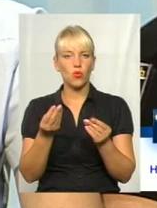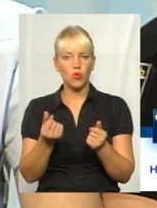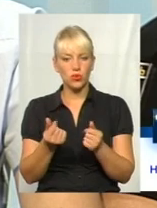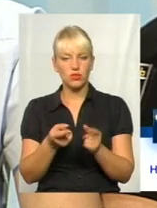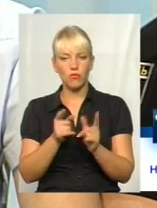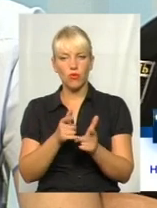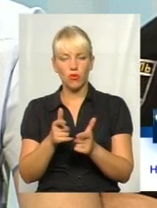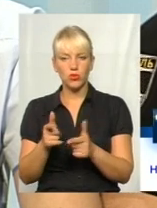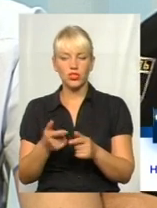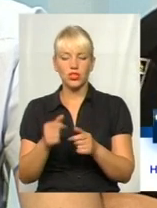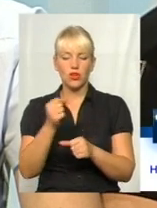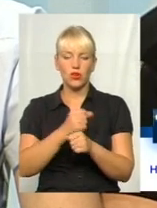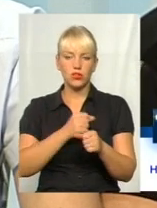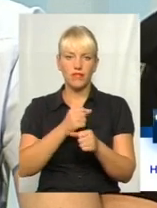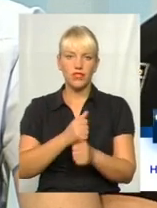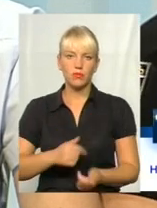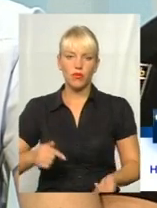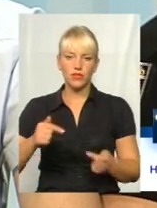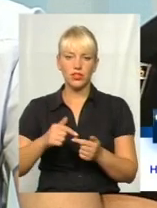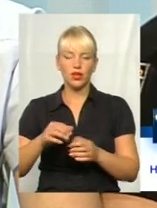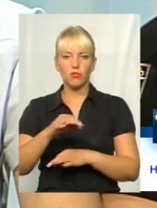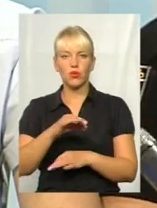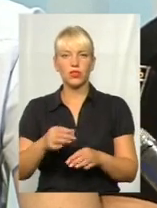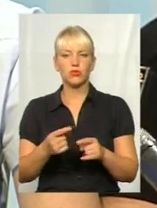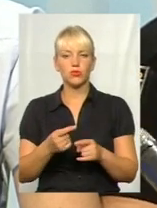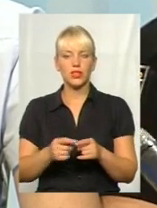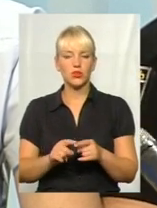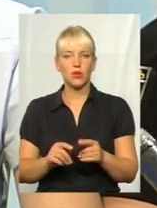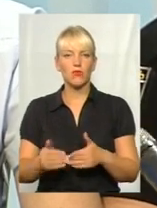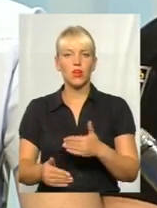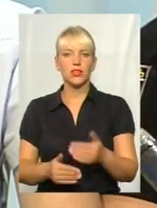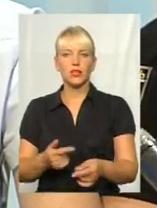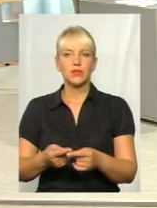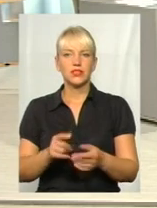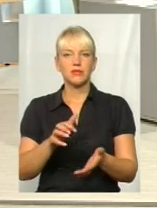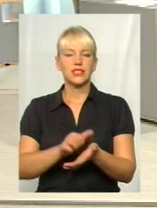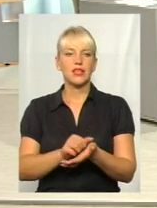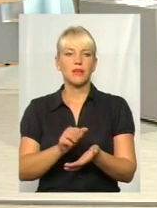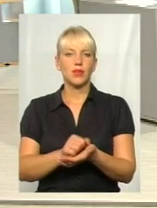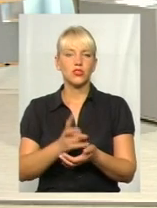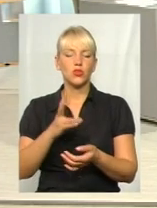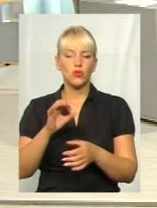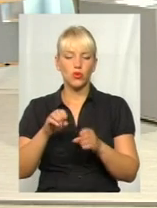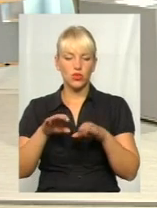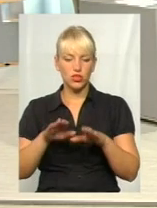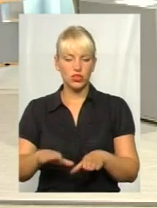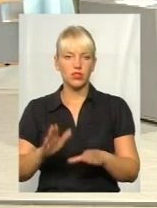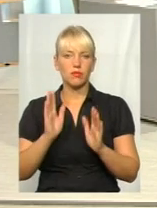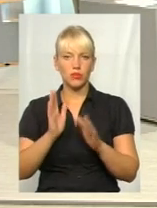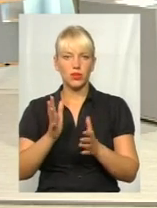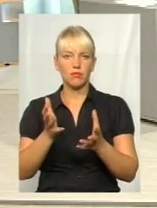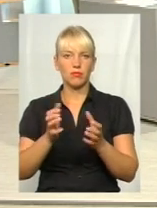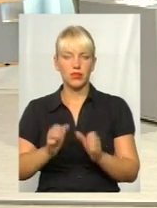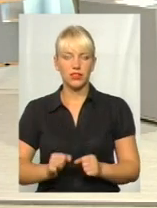розроблення відповідних проєктів. Зато на даному етапі цим займаються, але рішення поки ще по ньому не прийнято. Але ж